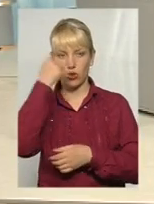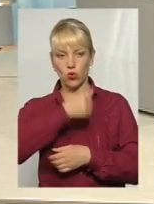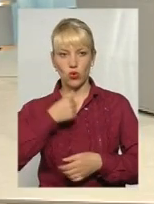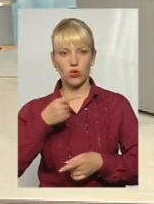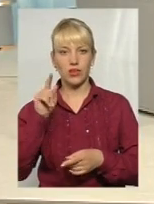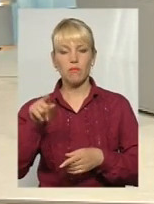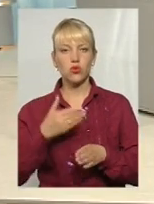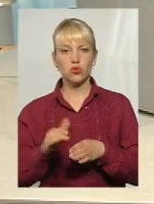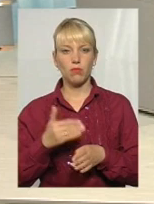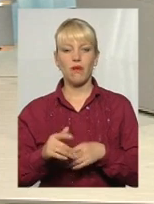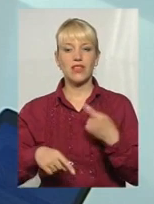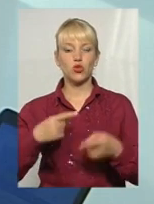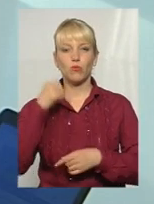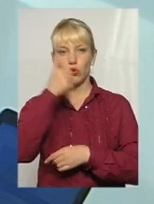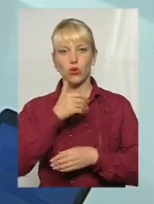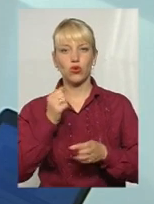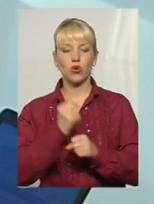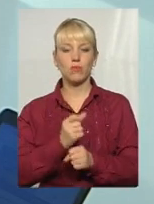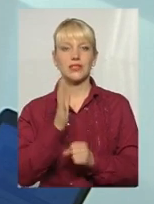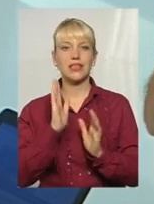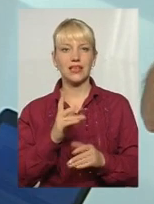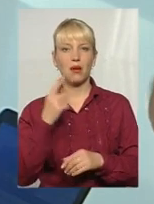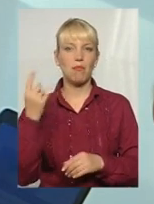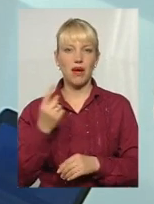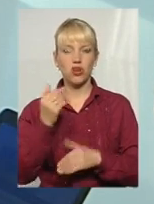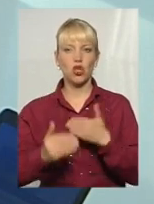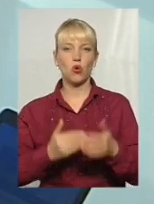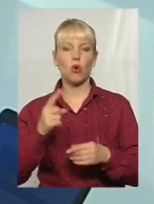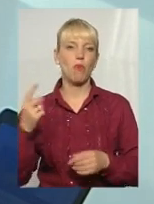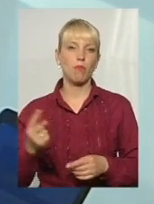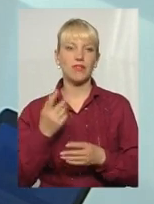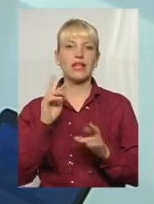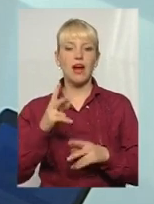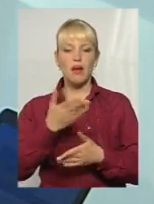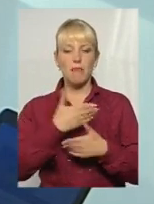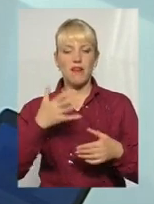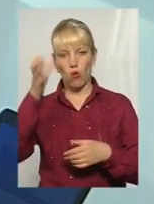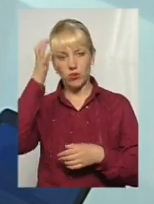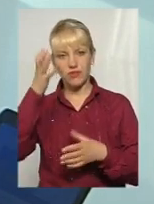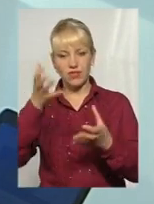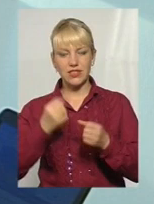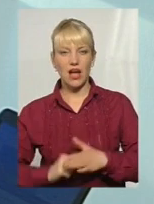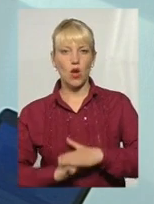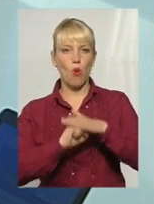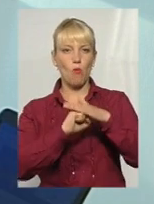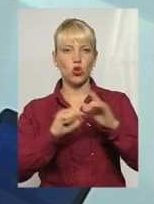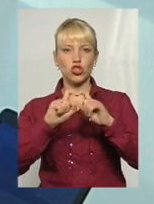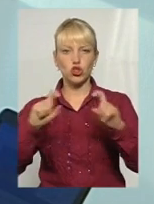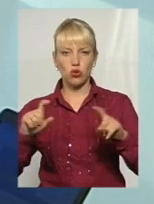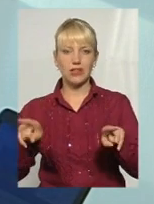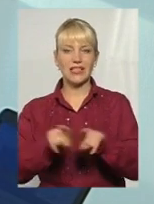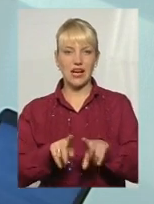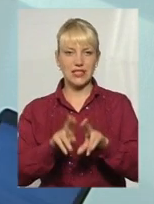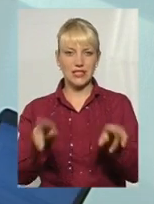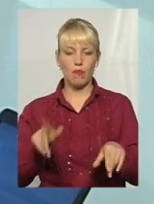З наступного року тільки робиться перший крок по первинні. От так, як ми в освіті взяли опорні школи, так саме в